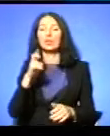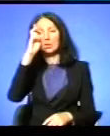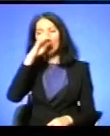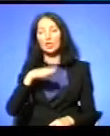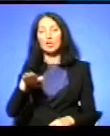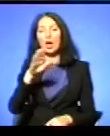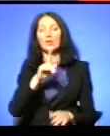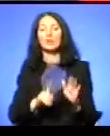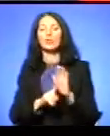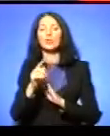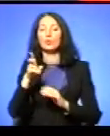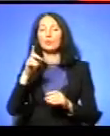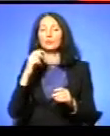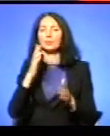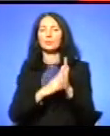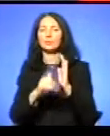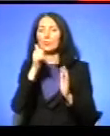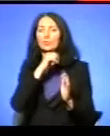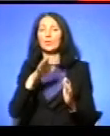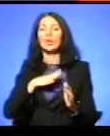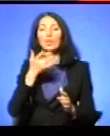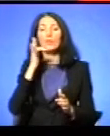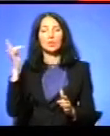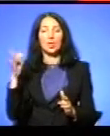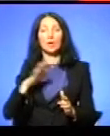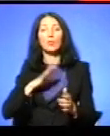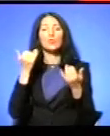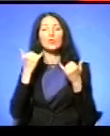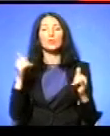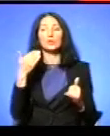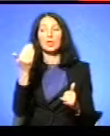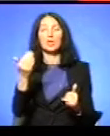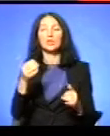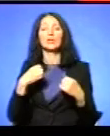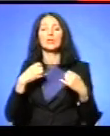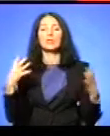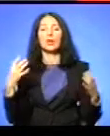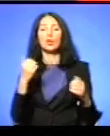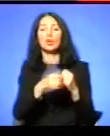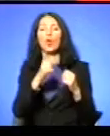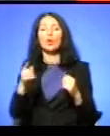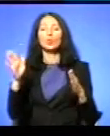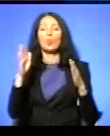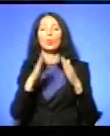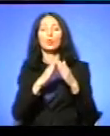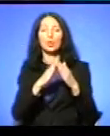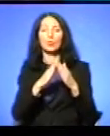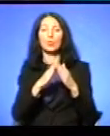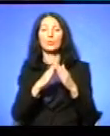початку 90-х я був в Штатах, я був здивований на їхнє свято На кожну будинку, всі авто,